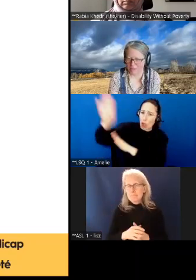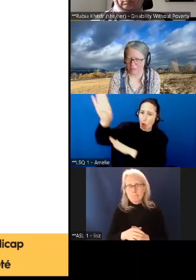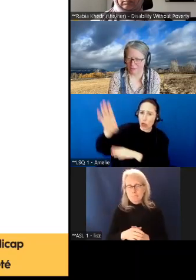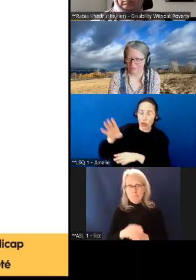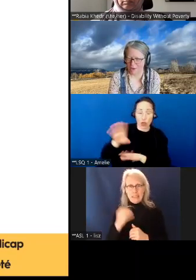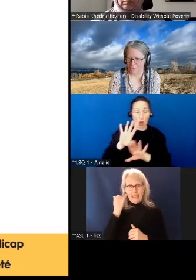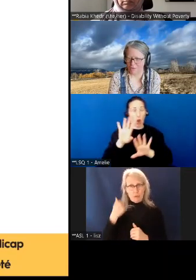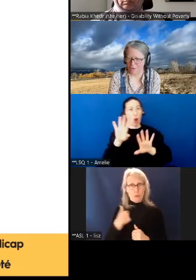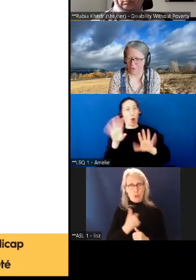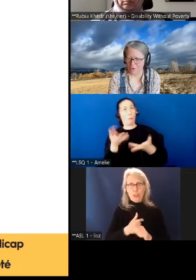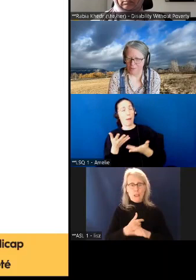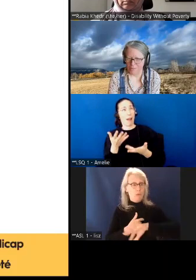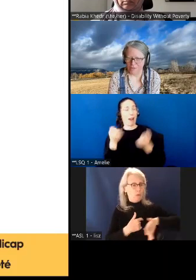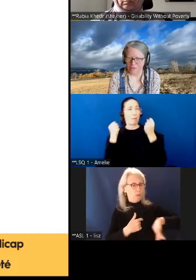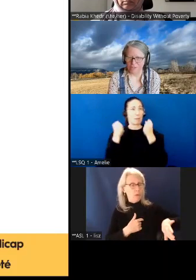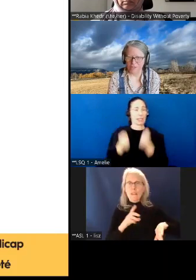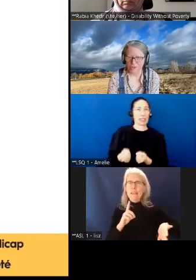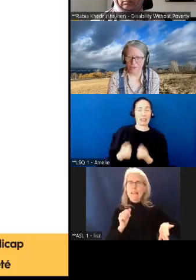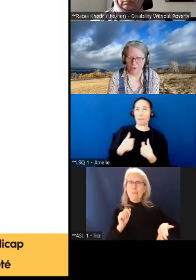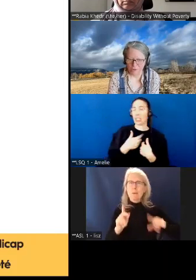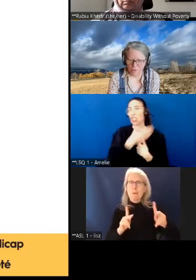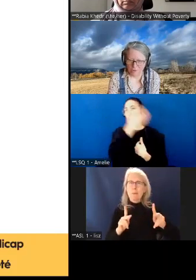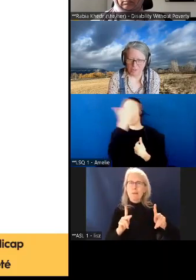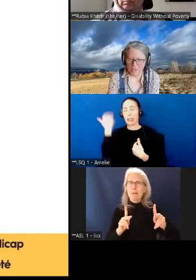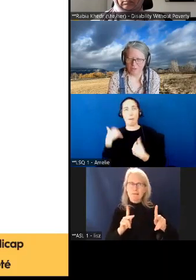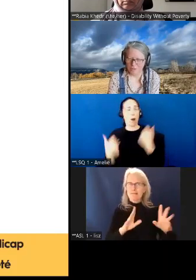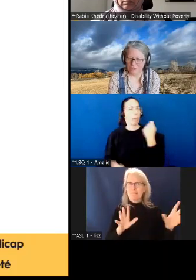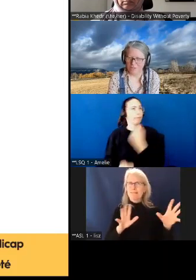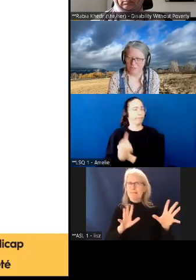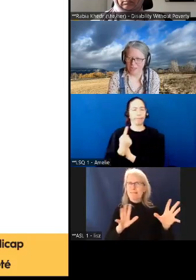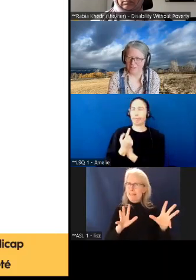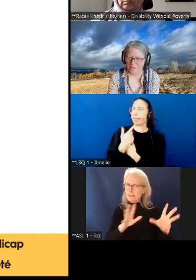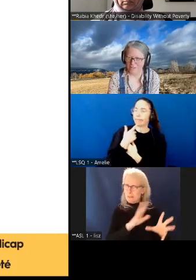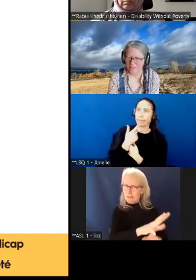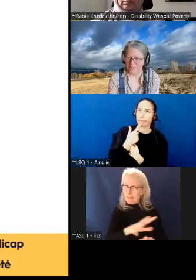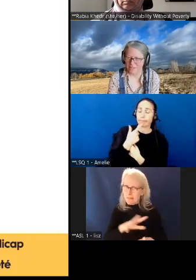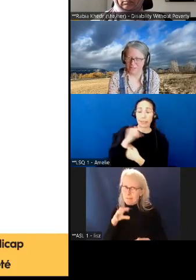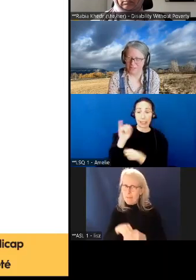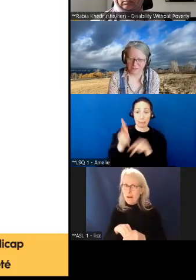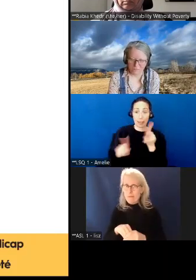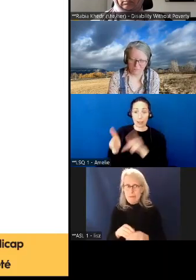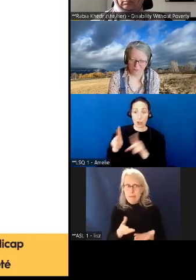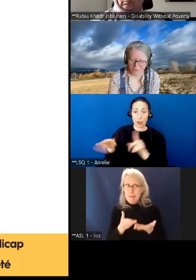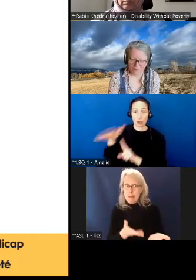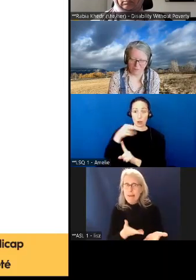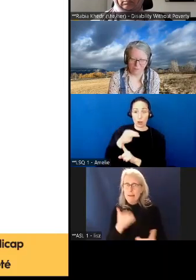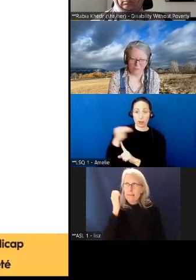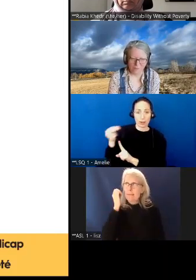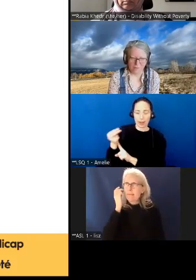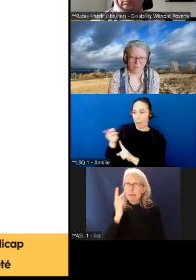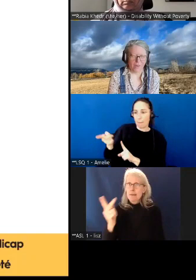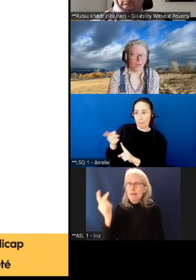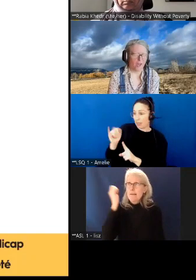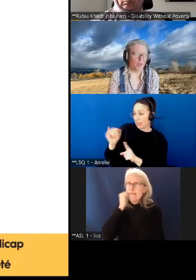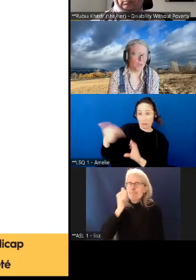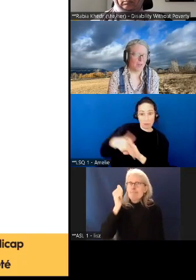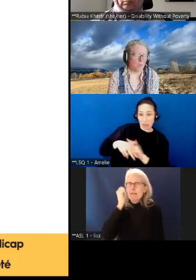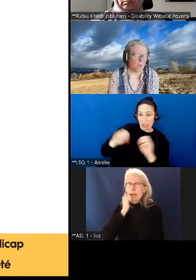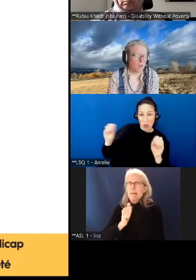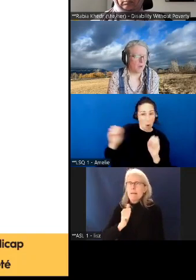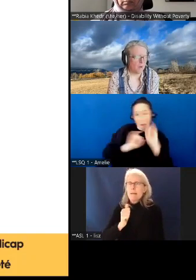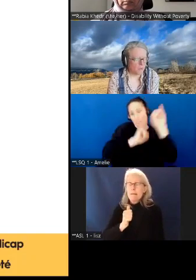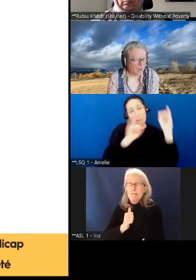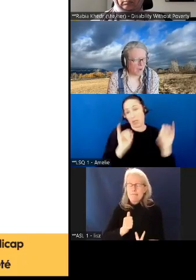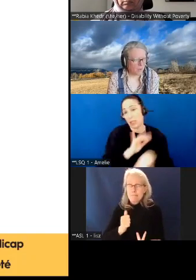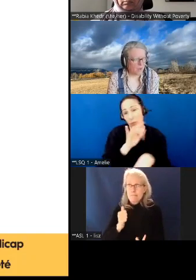possiblement arriver sans que les personnes en situation de handicap ne soient impliquées. Personne ne